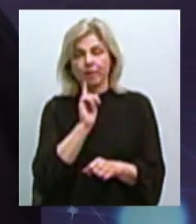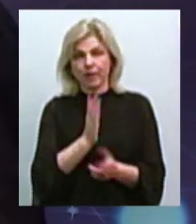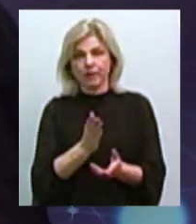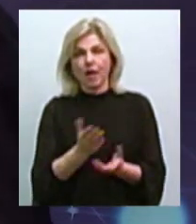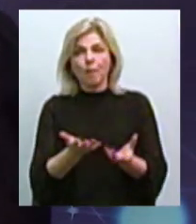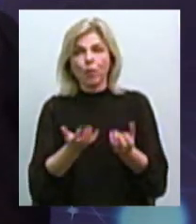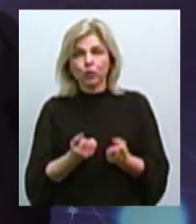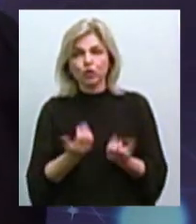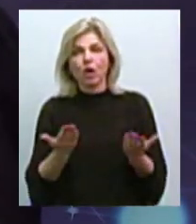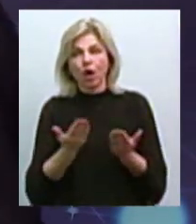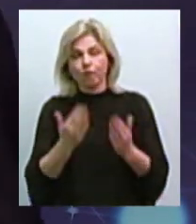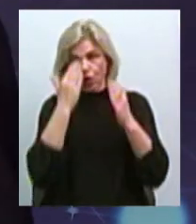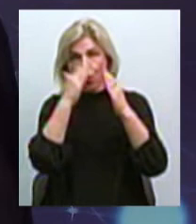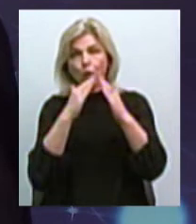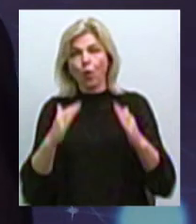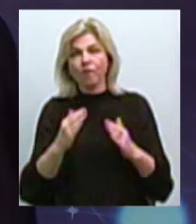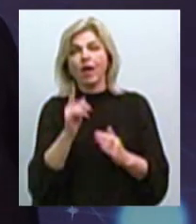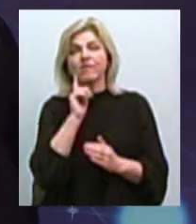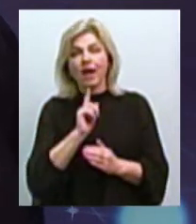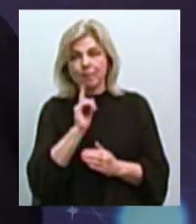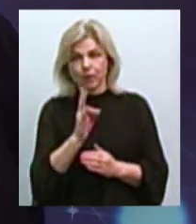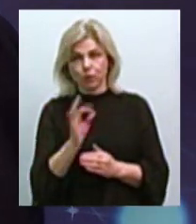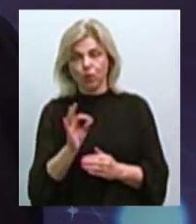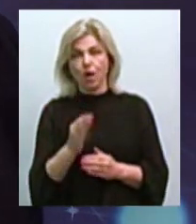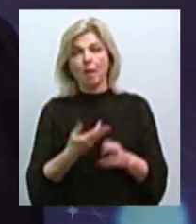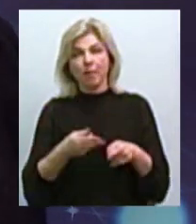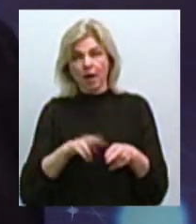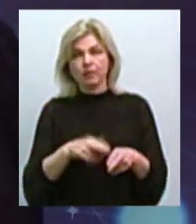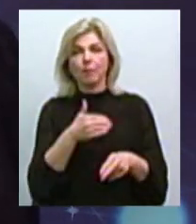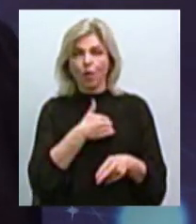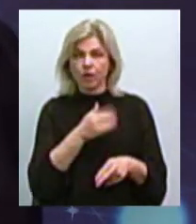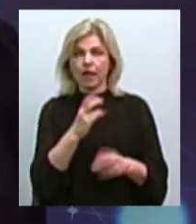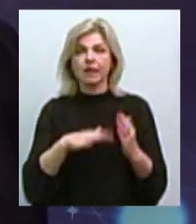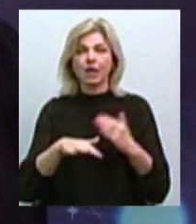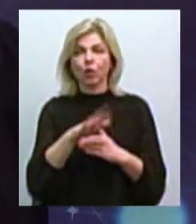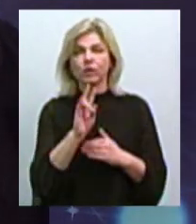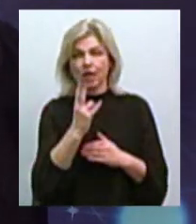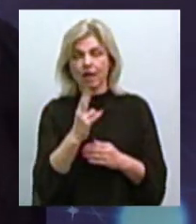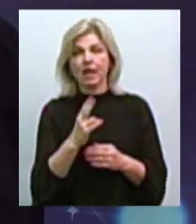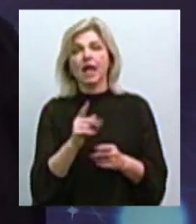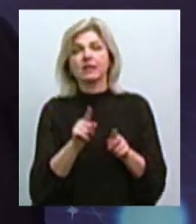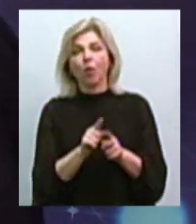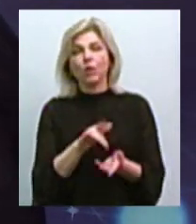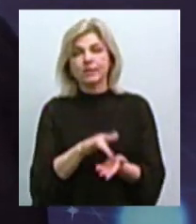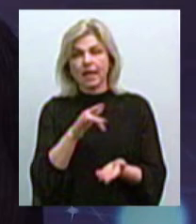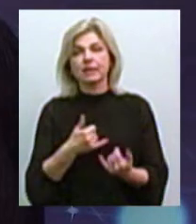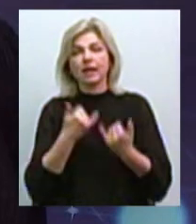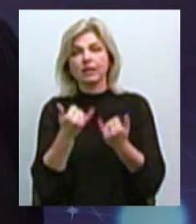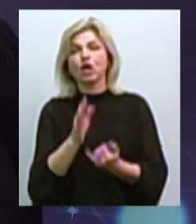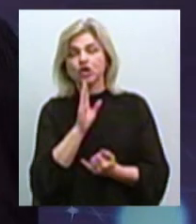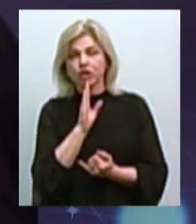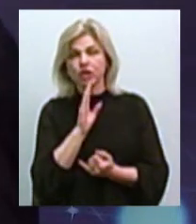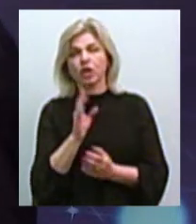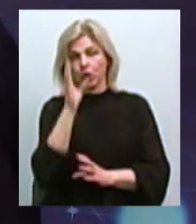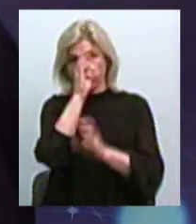даже какой-то кров над головою, хоча б временні. Тому ми хочемо зробити на території Николаїва кризис-центр для жінчин з домома ночного пребування, що